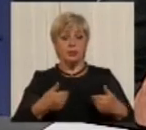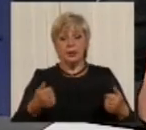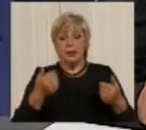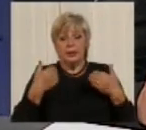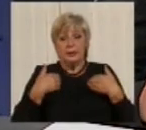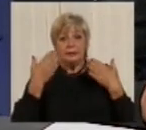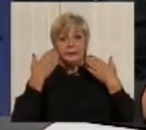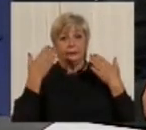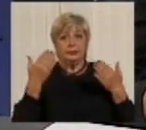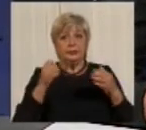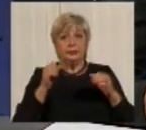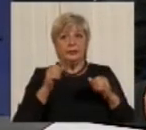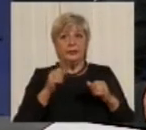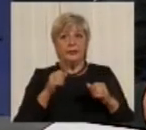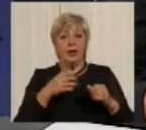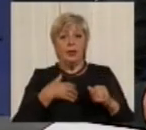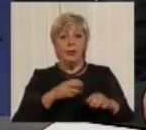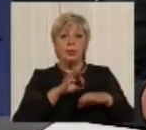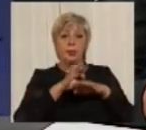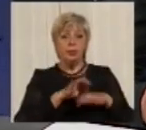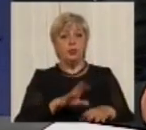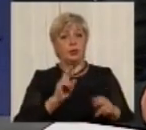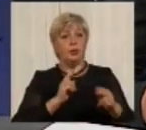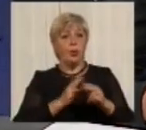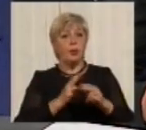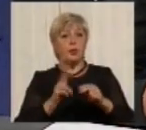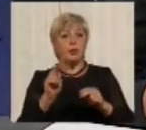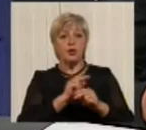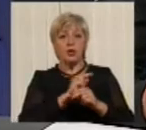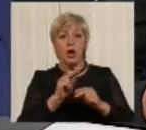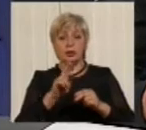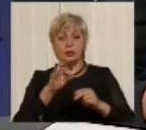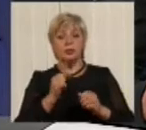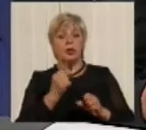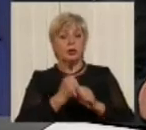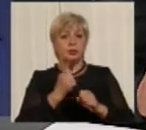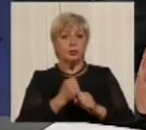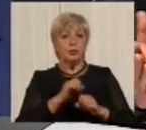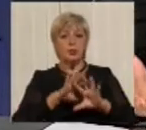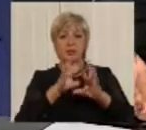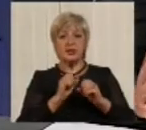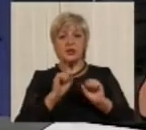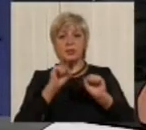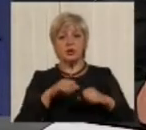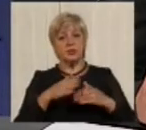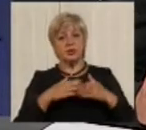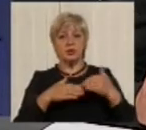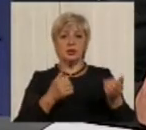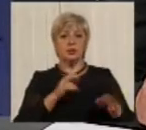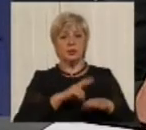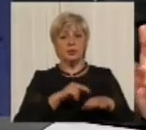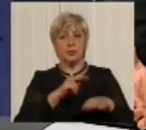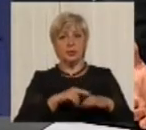сказати. Ми робимо профілактику зі своєї сторони, зі сторони поліції, тобто ми робимо все можливе, згінно чинного